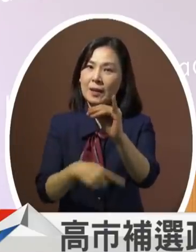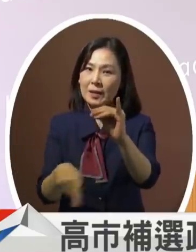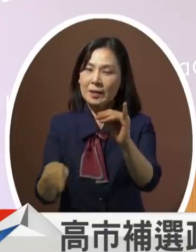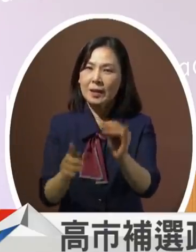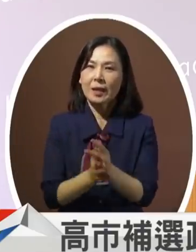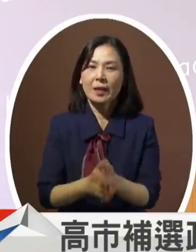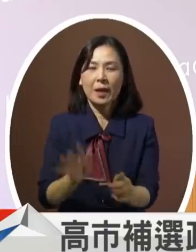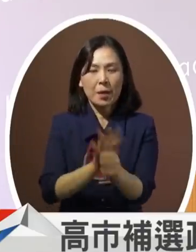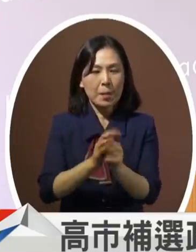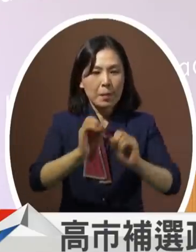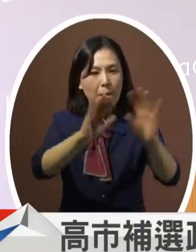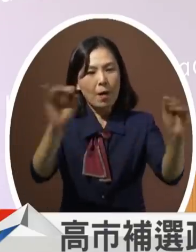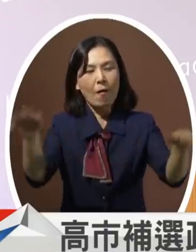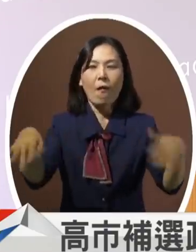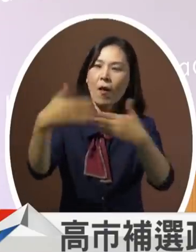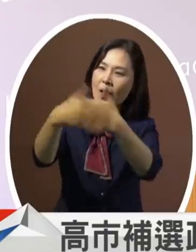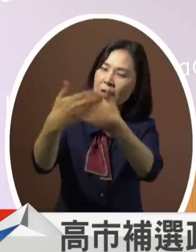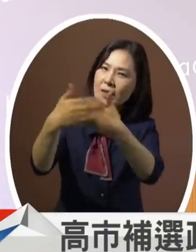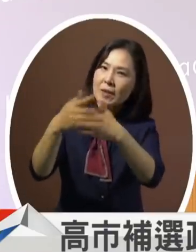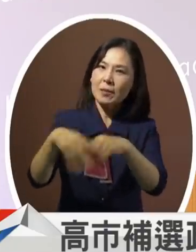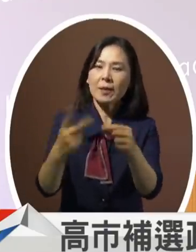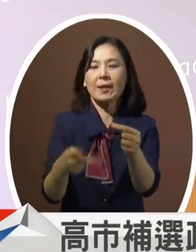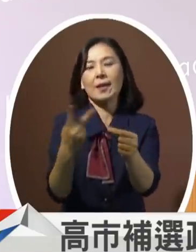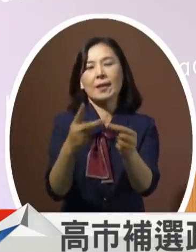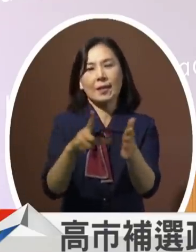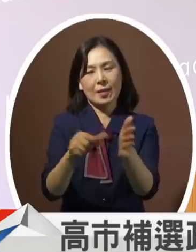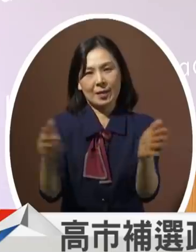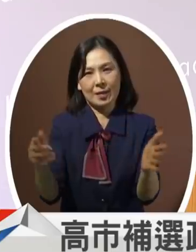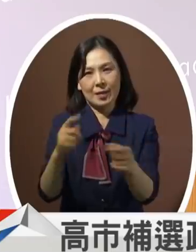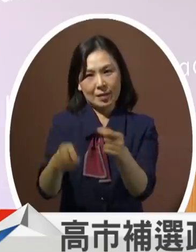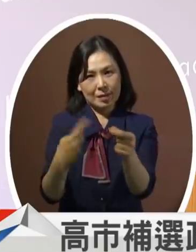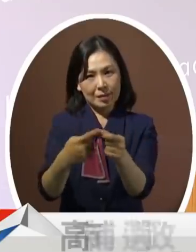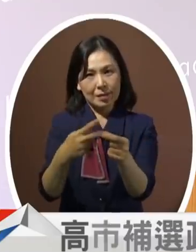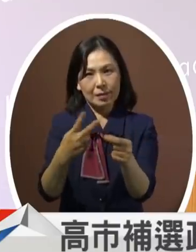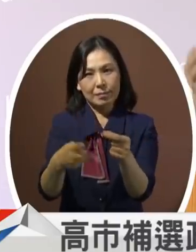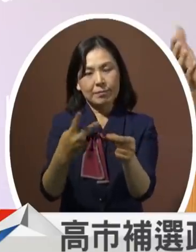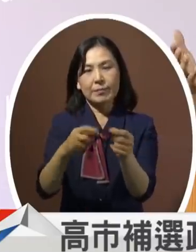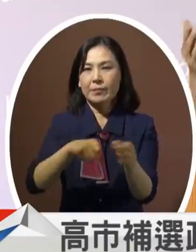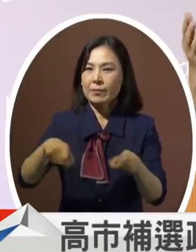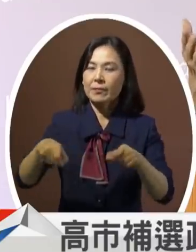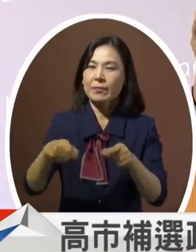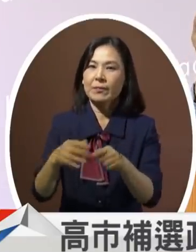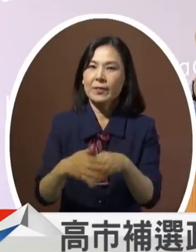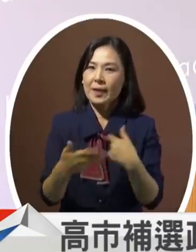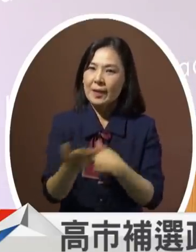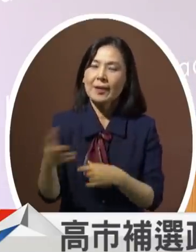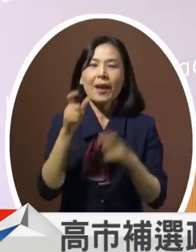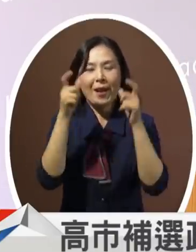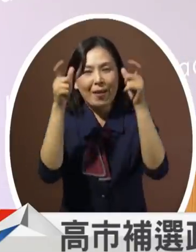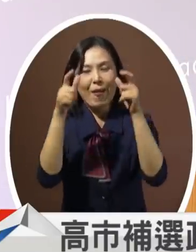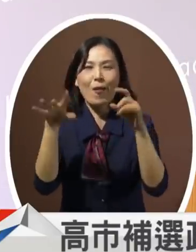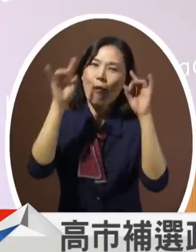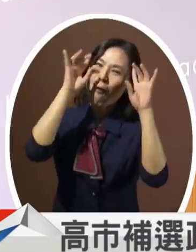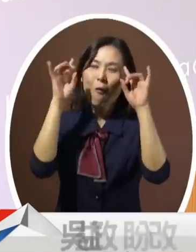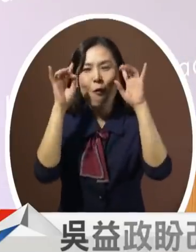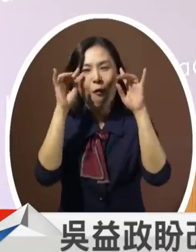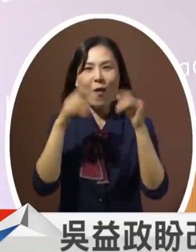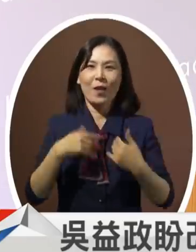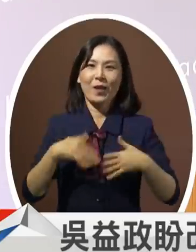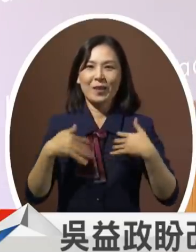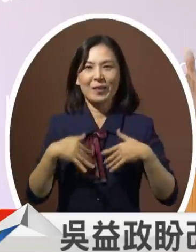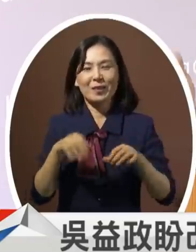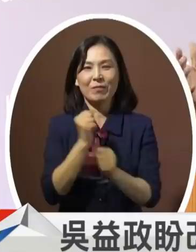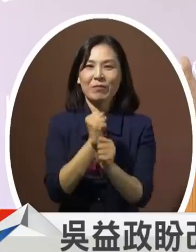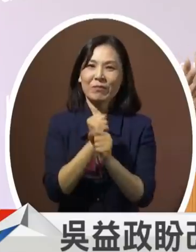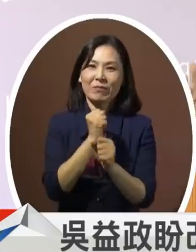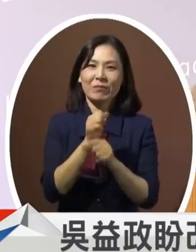电影专才这些两年的计划因为这是两年的市长让高雄成为一个提供快乐有趣的工作让他们来传